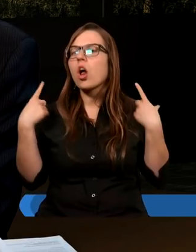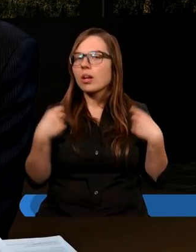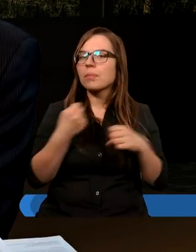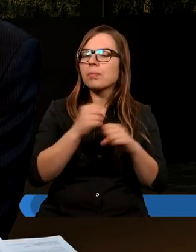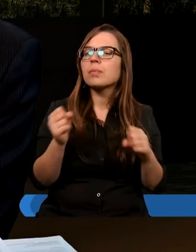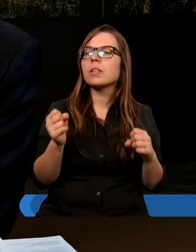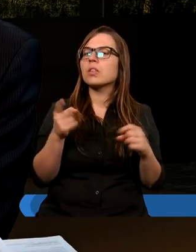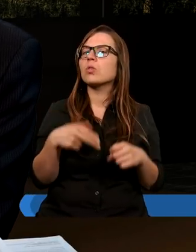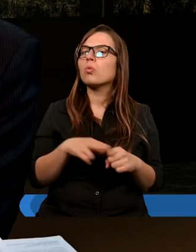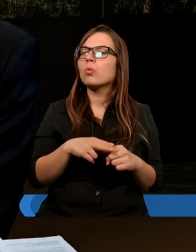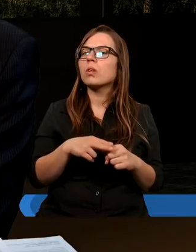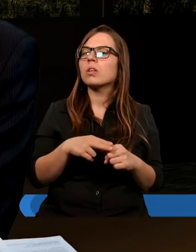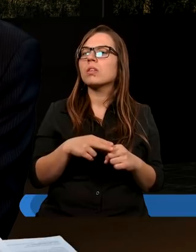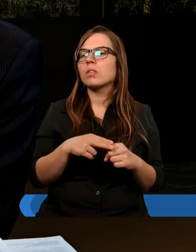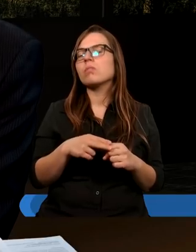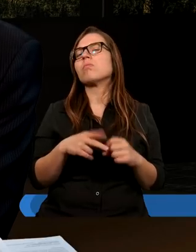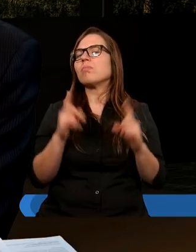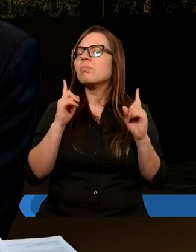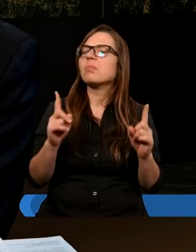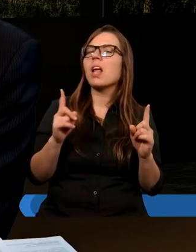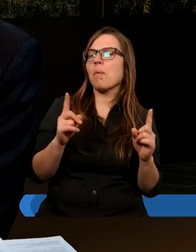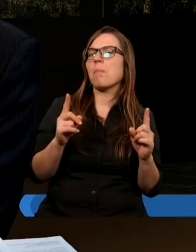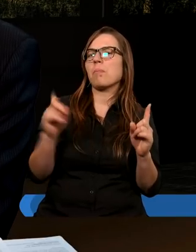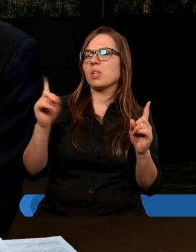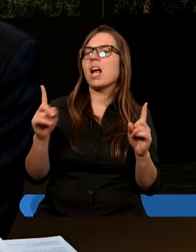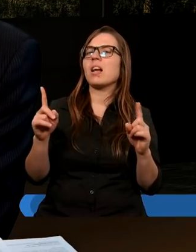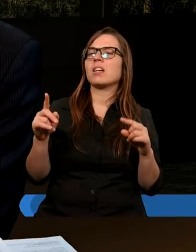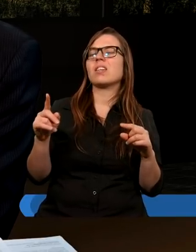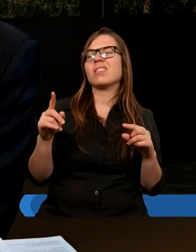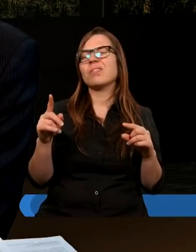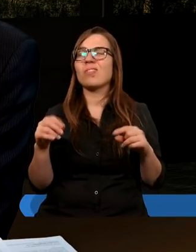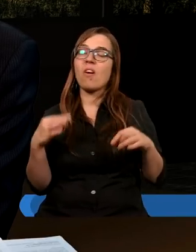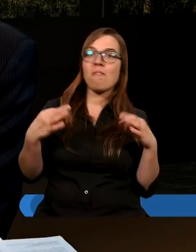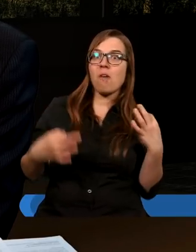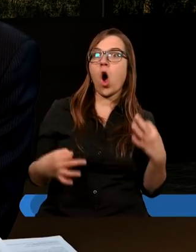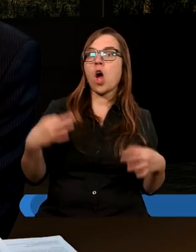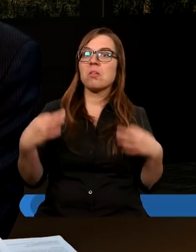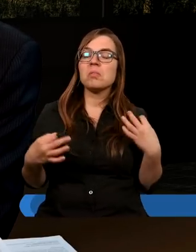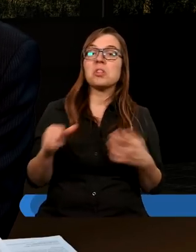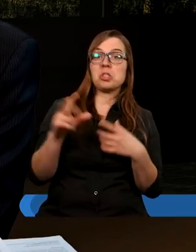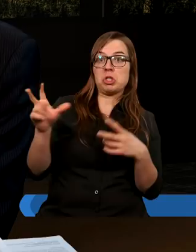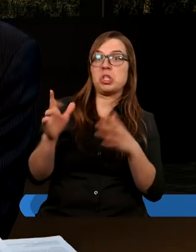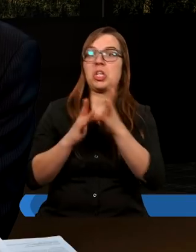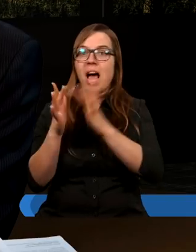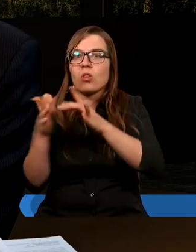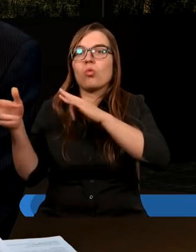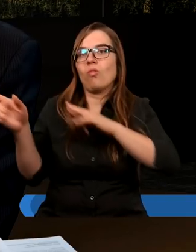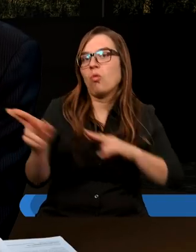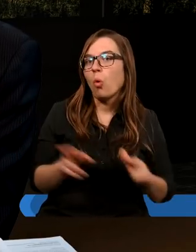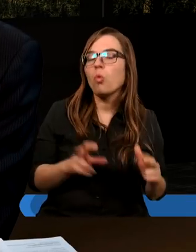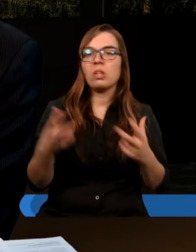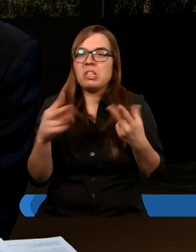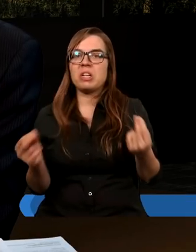owszem albo poddają wątpliwość, czy w ogóle Pan Jezus powróci, jeśli już